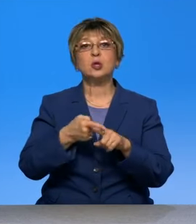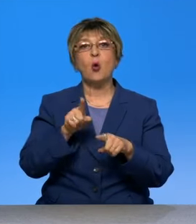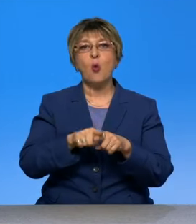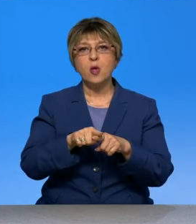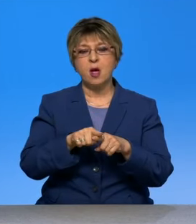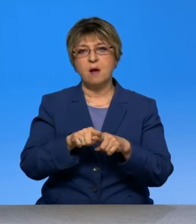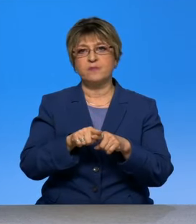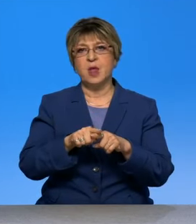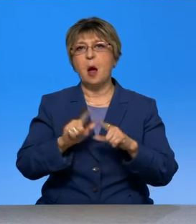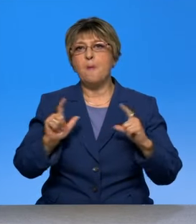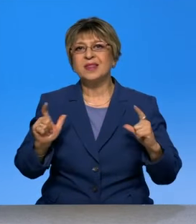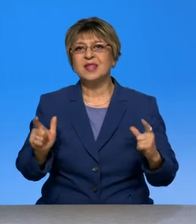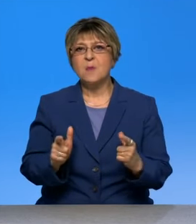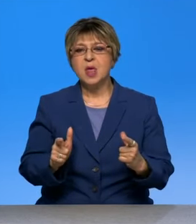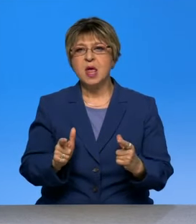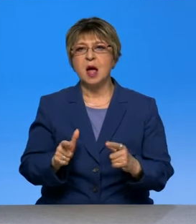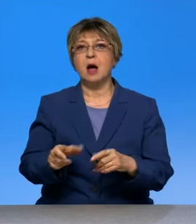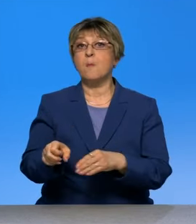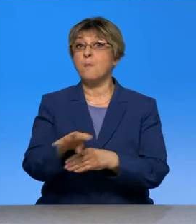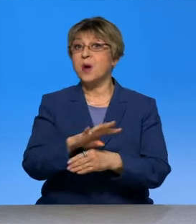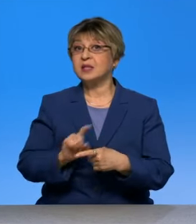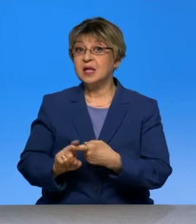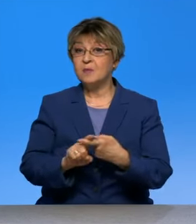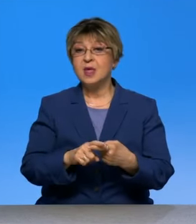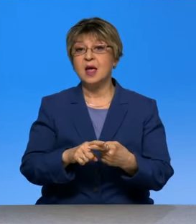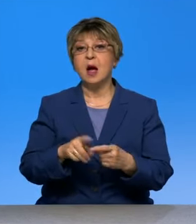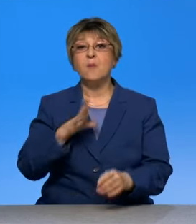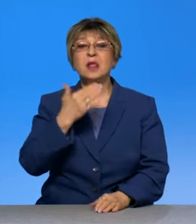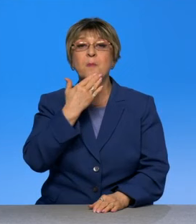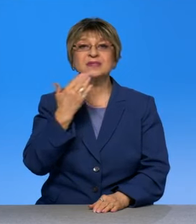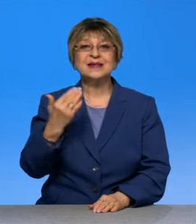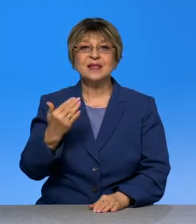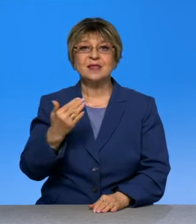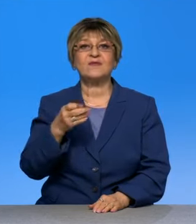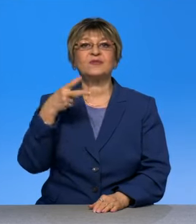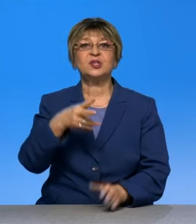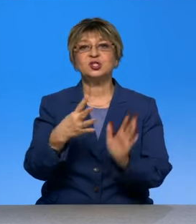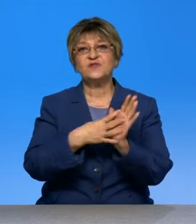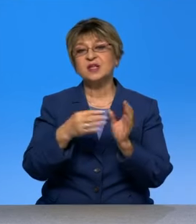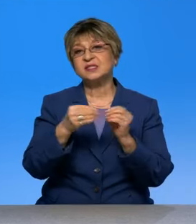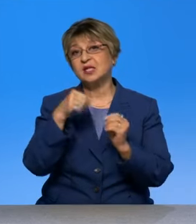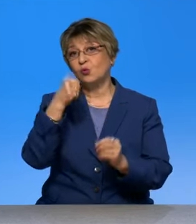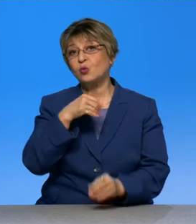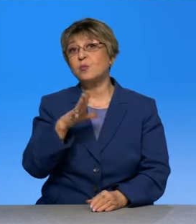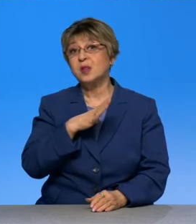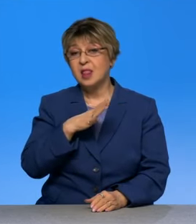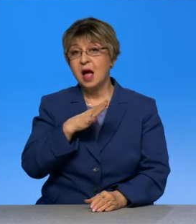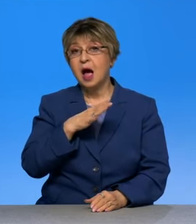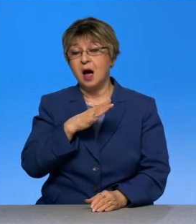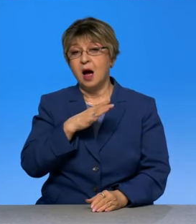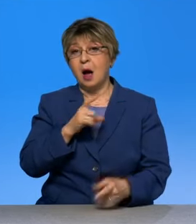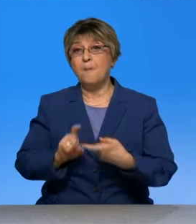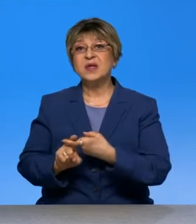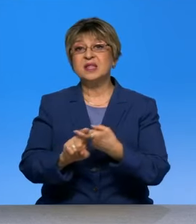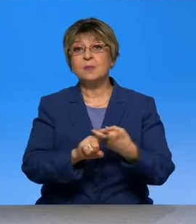Потому что пандемия была последней от гриппа, которая была 2009-2010 год, но она не имела